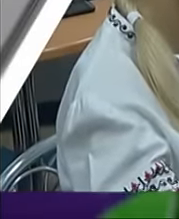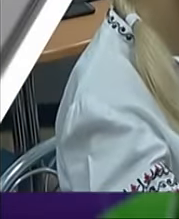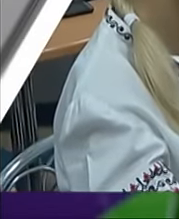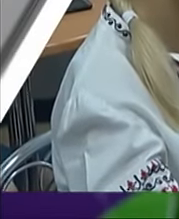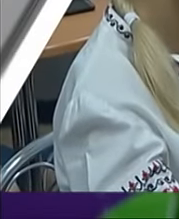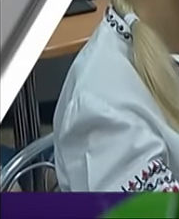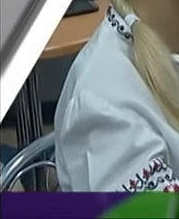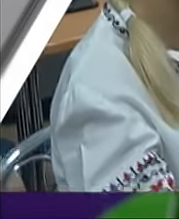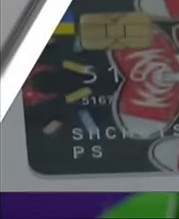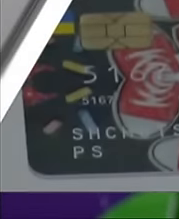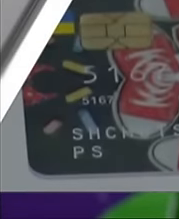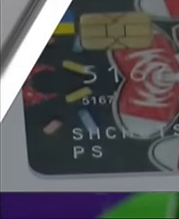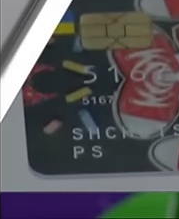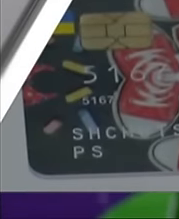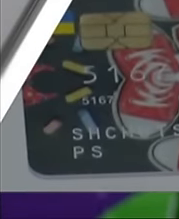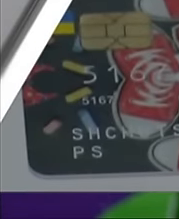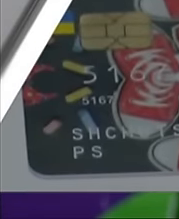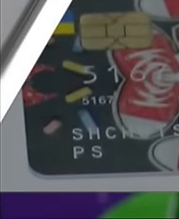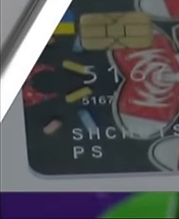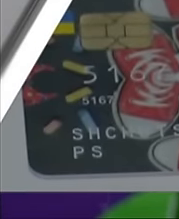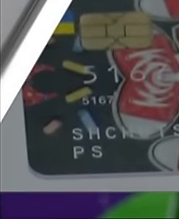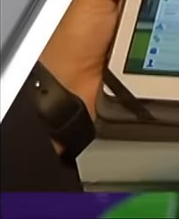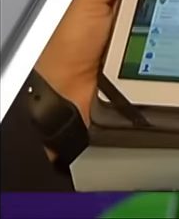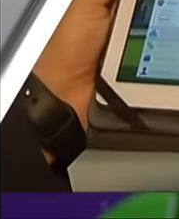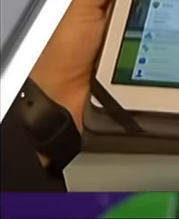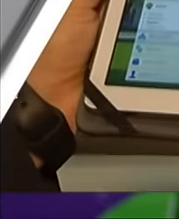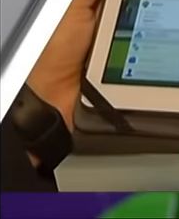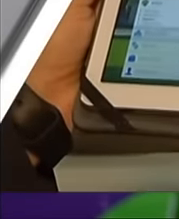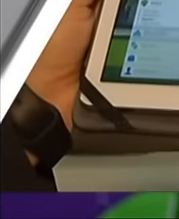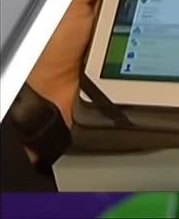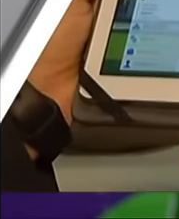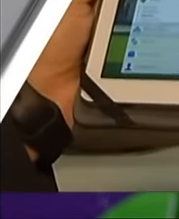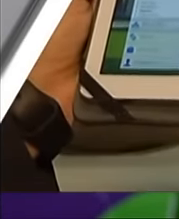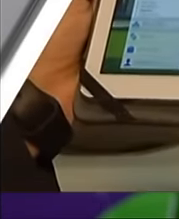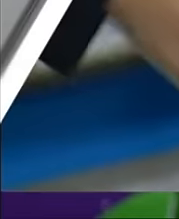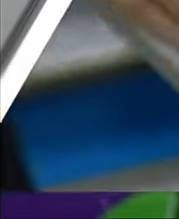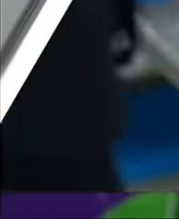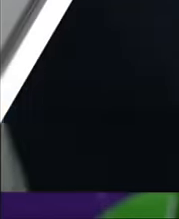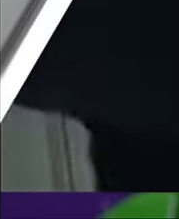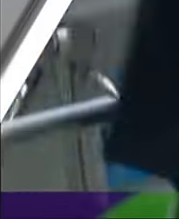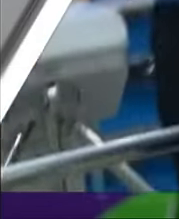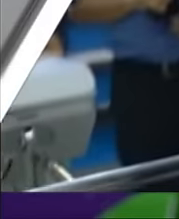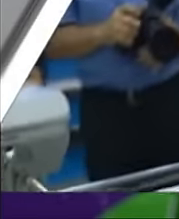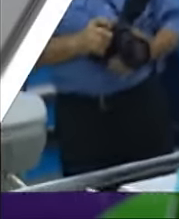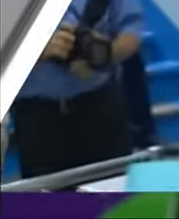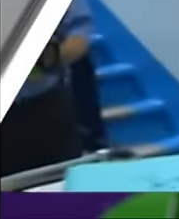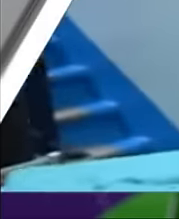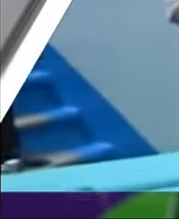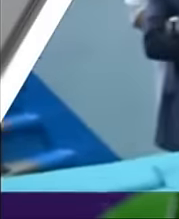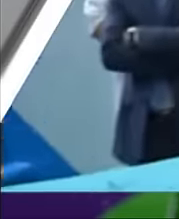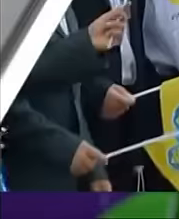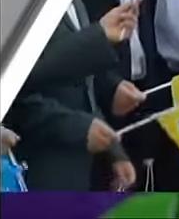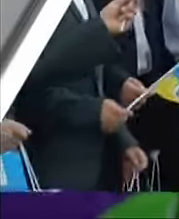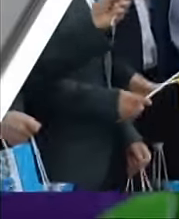Подарунки до першого вересня. Картка киянина розширяє свої функції і нею тепер можуть користуватися учні. Перші 30